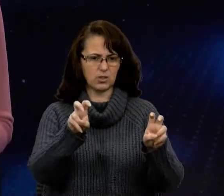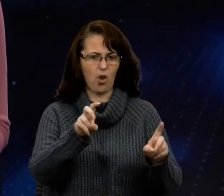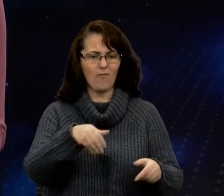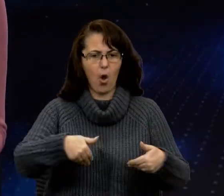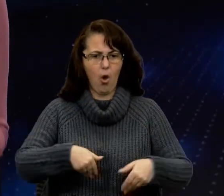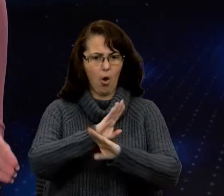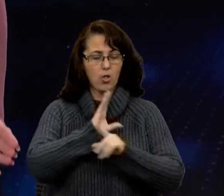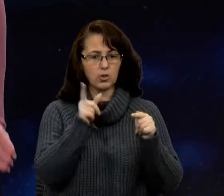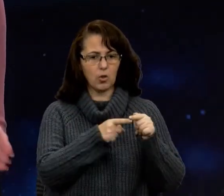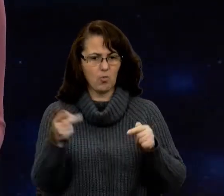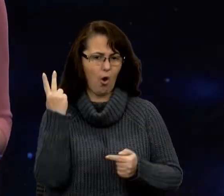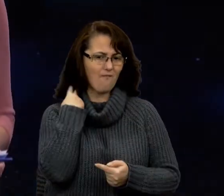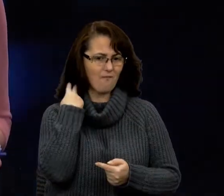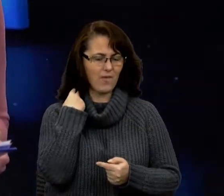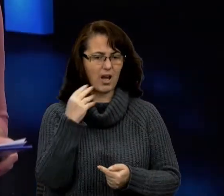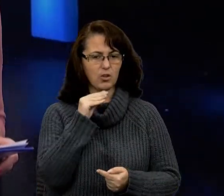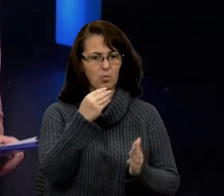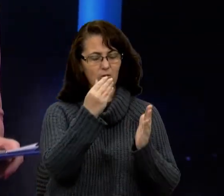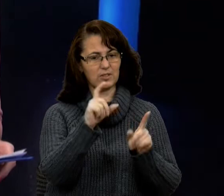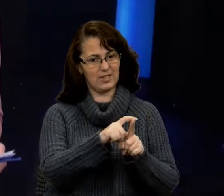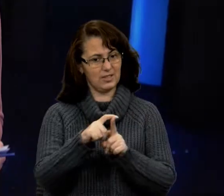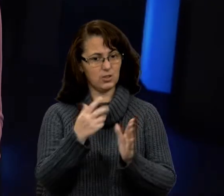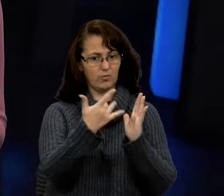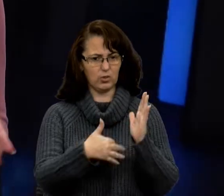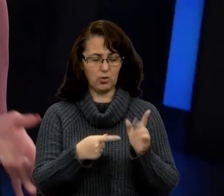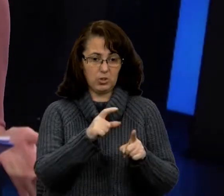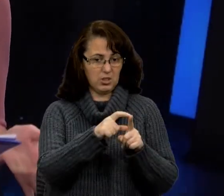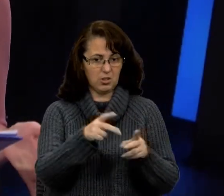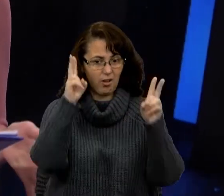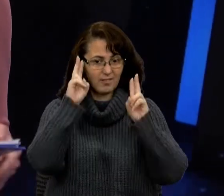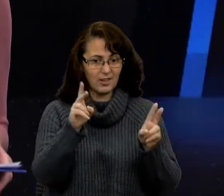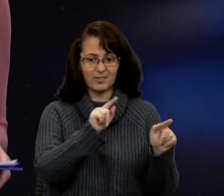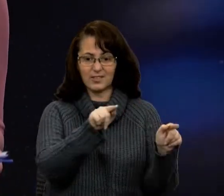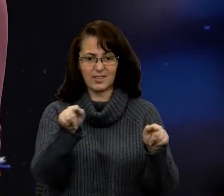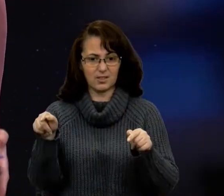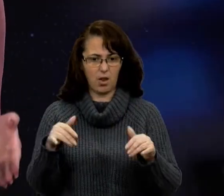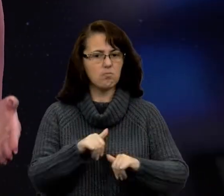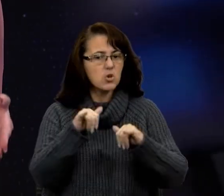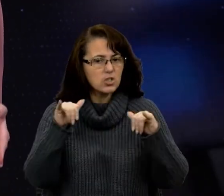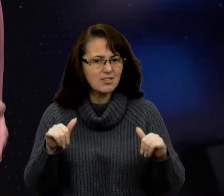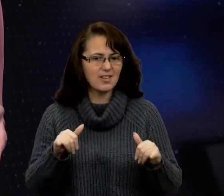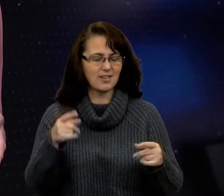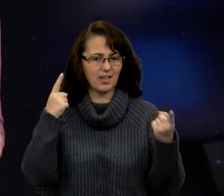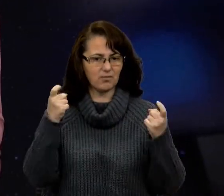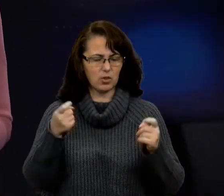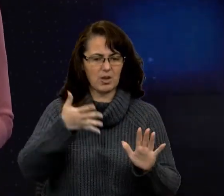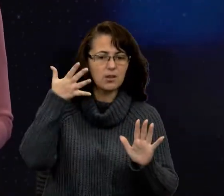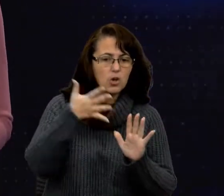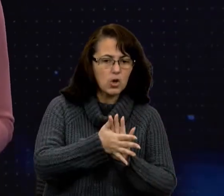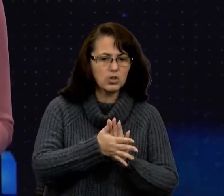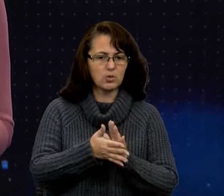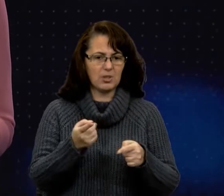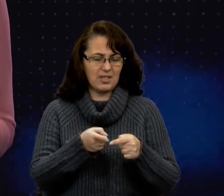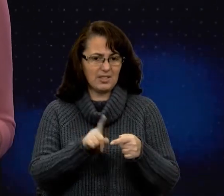словники. Адже навіть слово це не усім відоме, відтак поширення інформації, а також розуміння даних